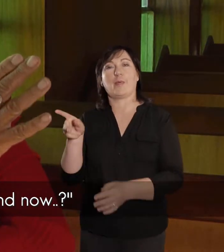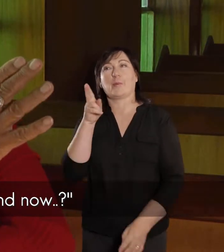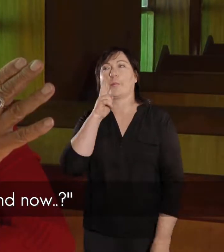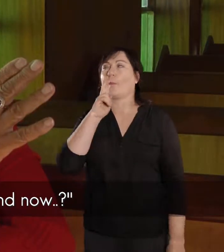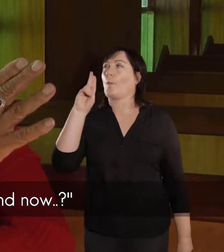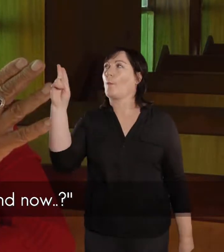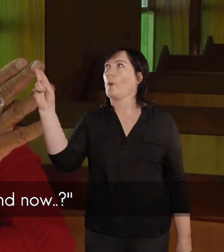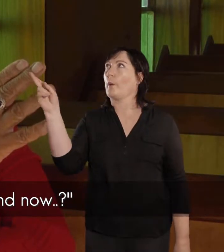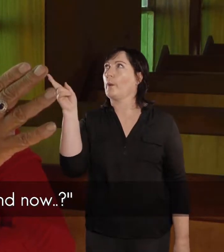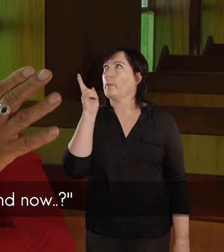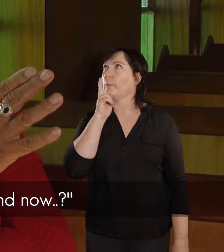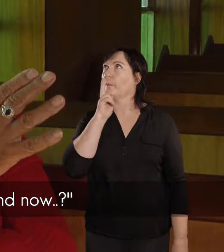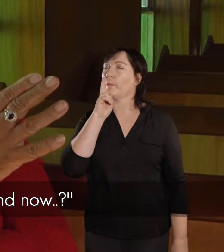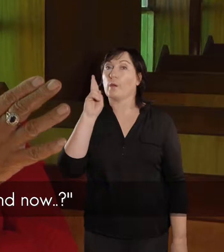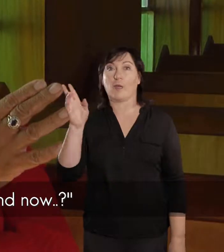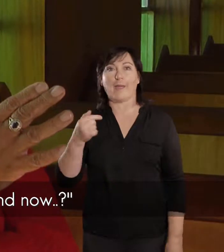ek sê, nou,